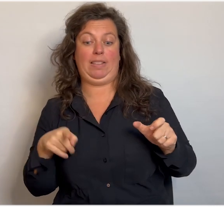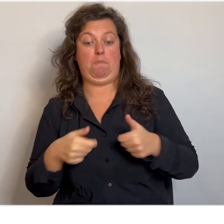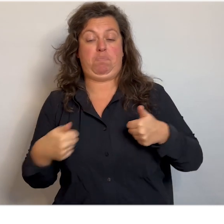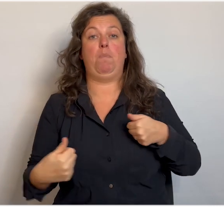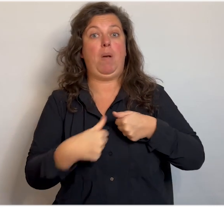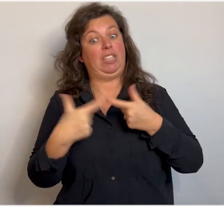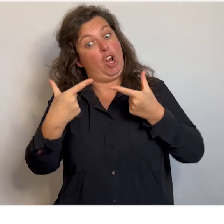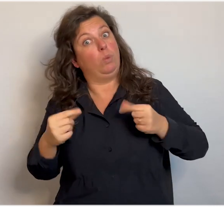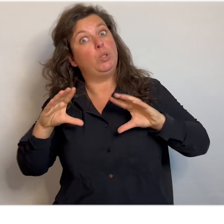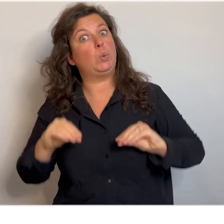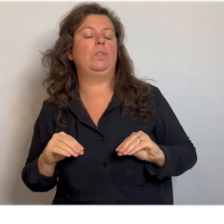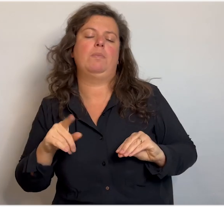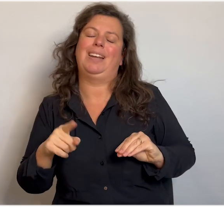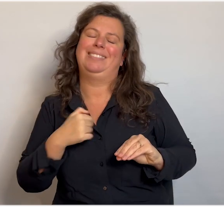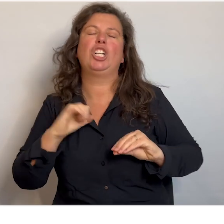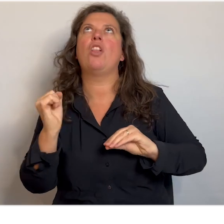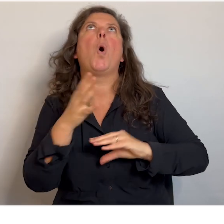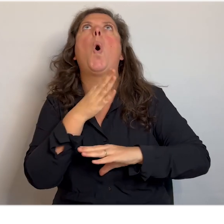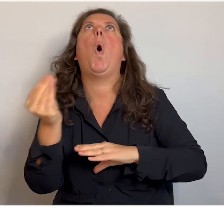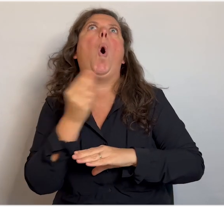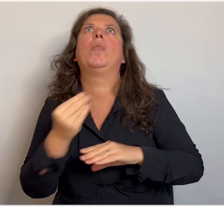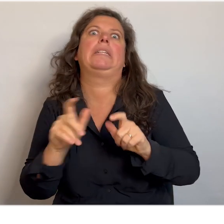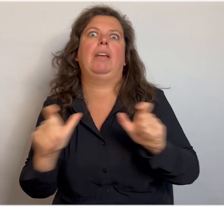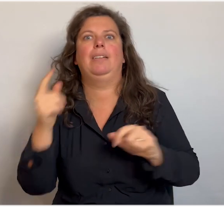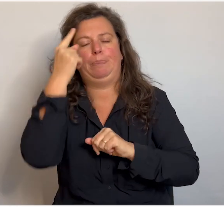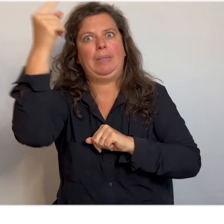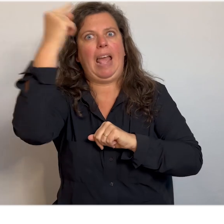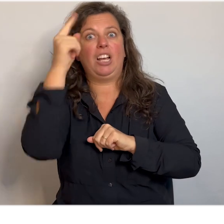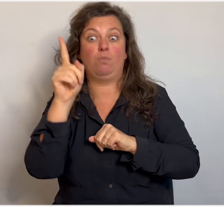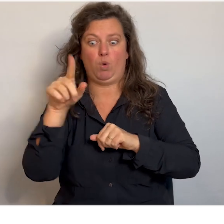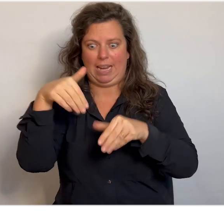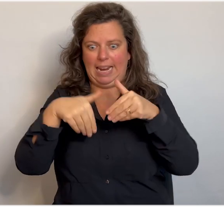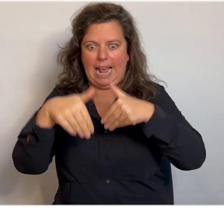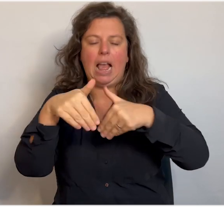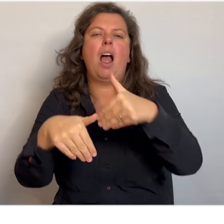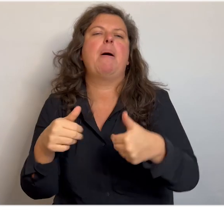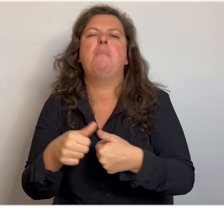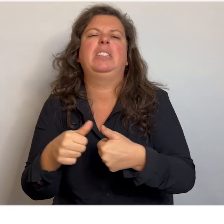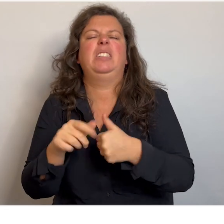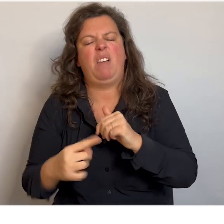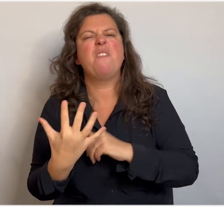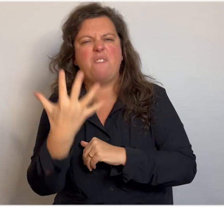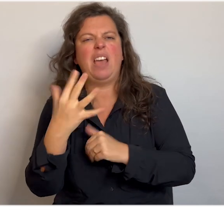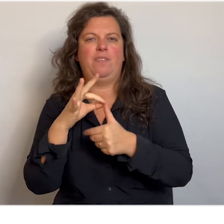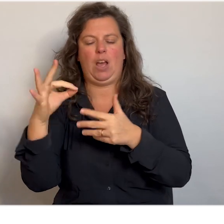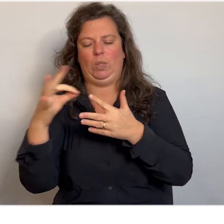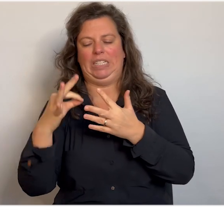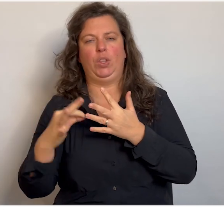passen en die ik leuk vind om te doen. Maar ik kan wel honderd dingen bedenken die hierin moeten. Maar ja, dat gaat niet passen. Het moeten er maar vijf zijn.